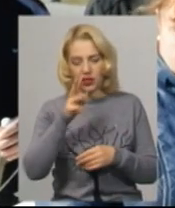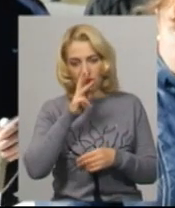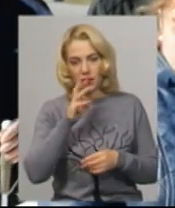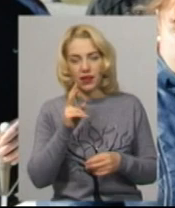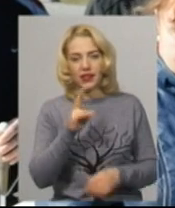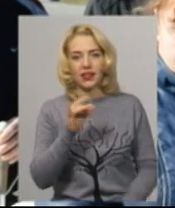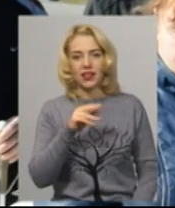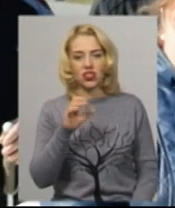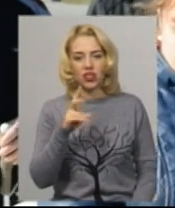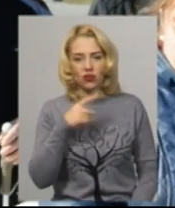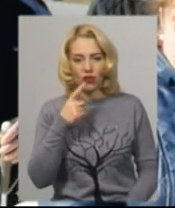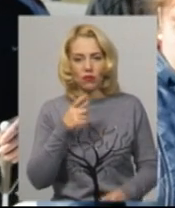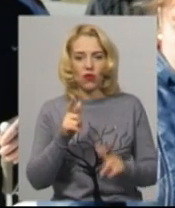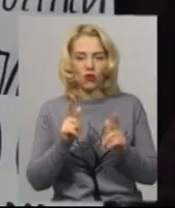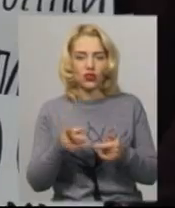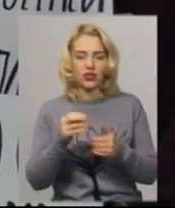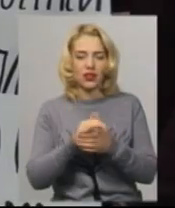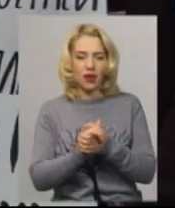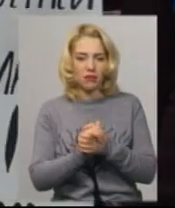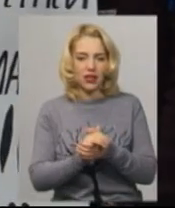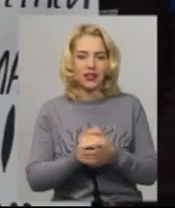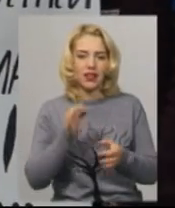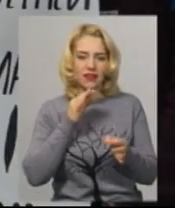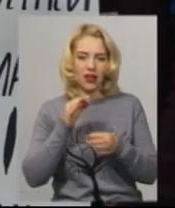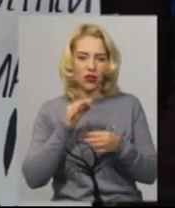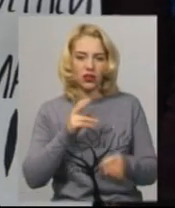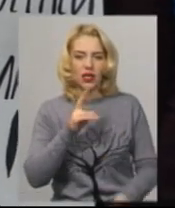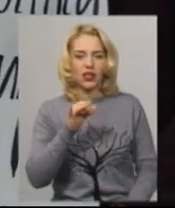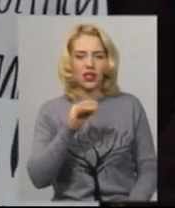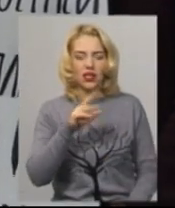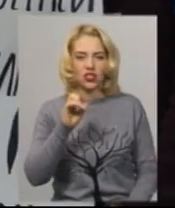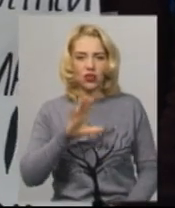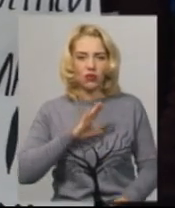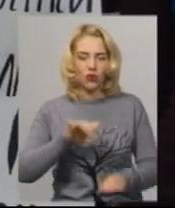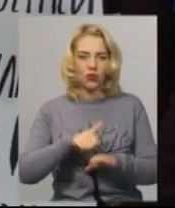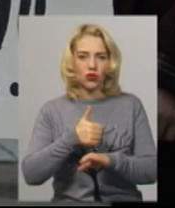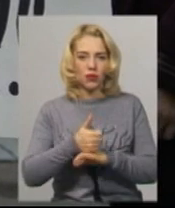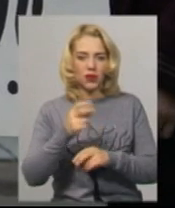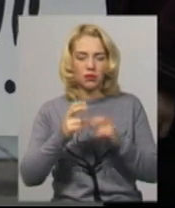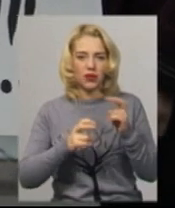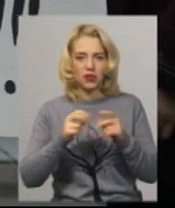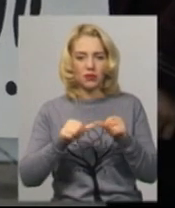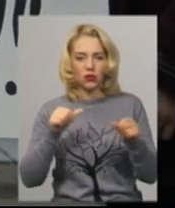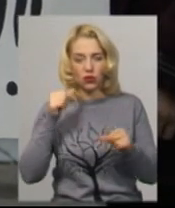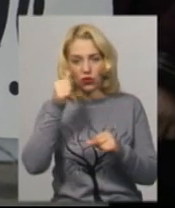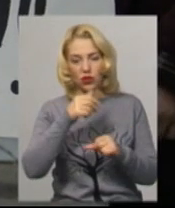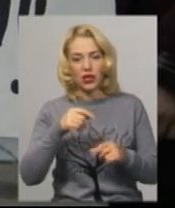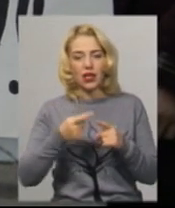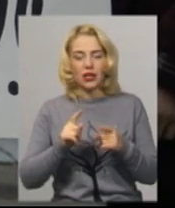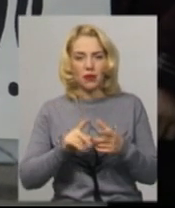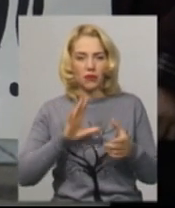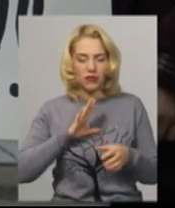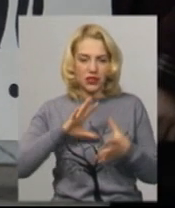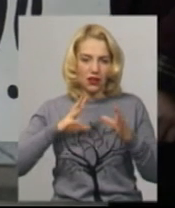каже, погоджується на мирний діалог. Нагадаю, директор Сергій Кириченко очолить підприємство в минулому році. З його слів, борги з усіх виплат складали приблизно